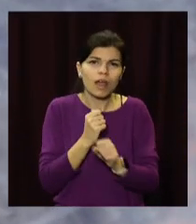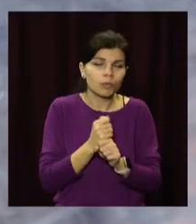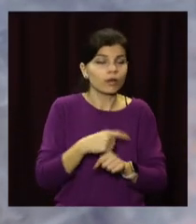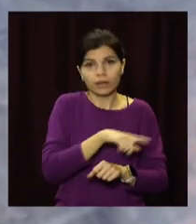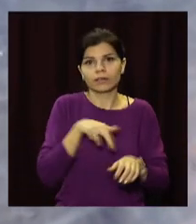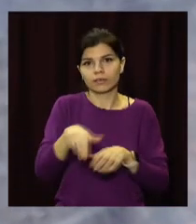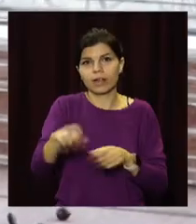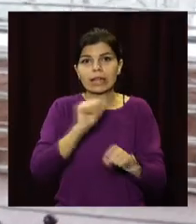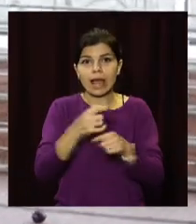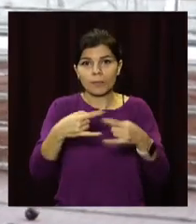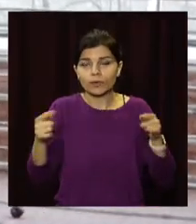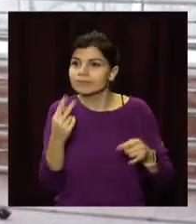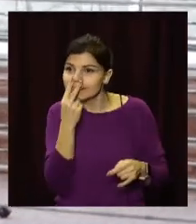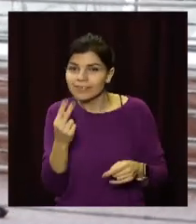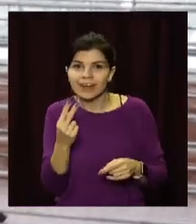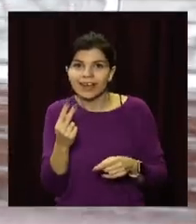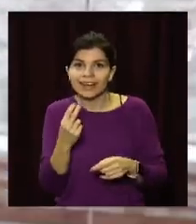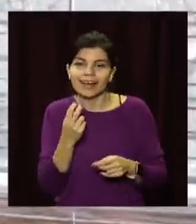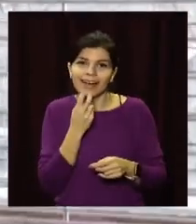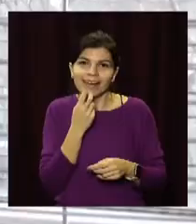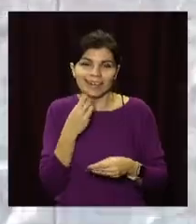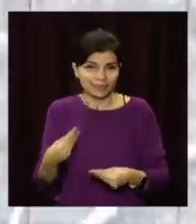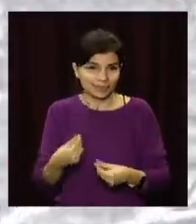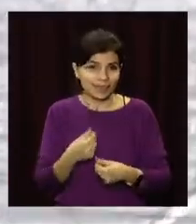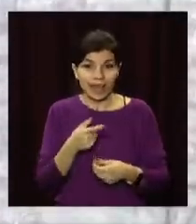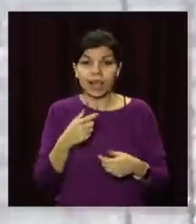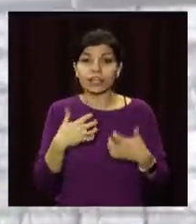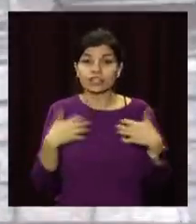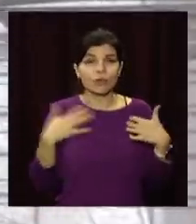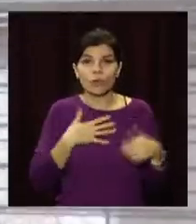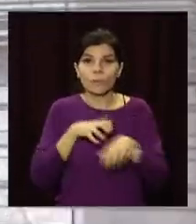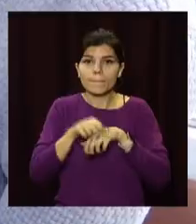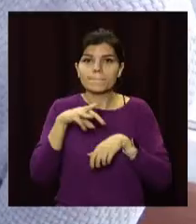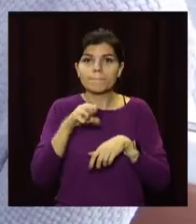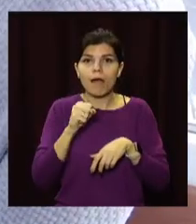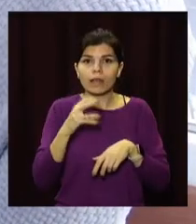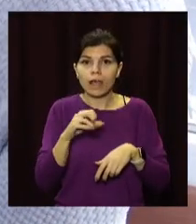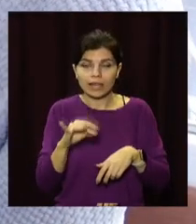балкон за дозою позитиву. Найбільше звірятку полюбляє мандарини та горіхи.